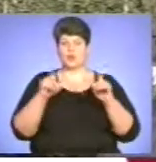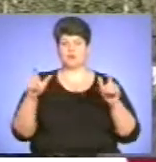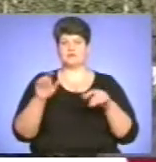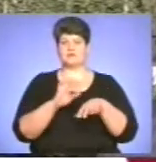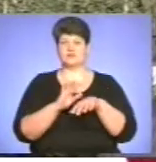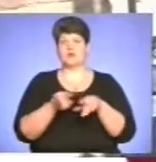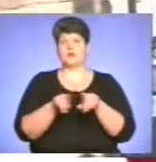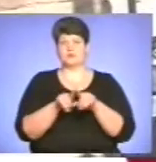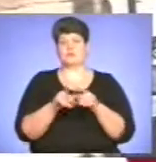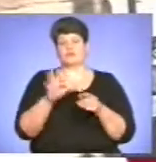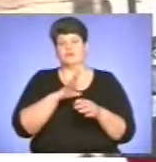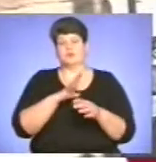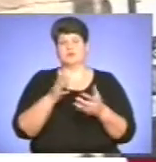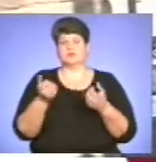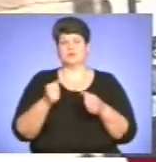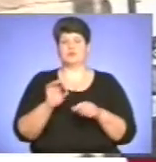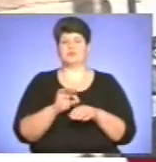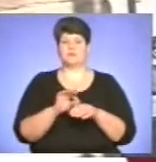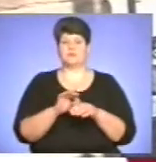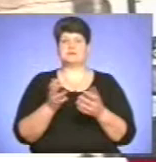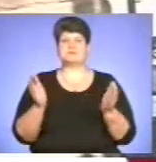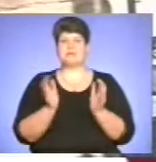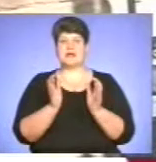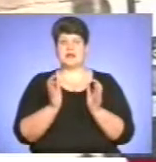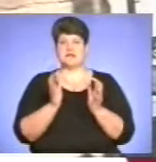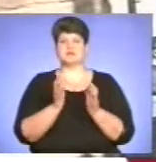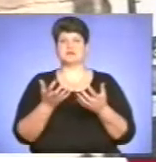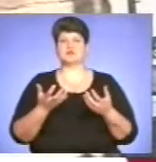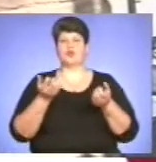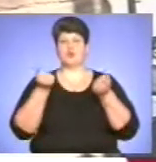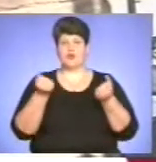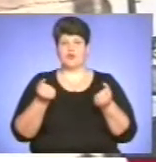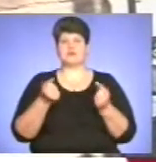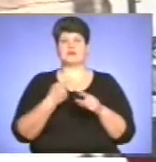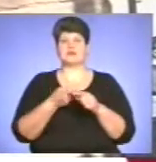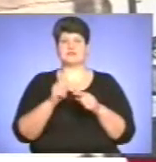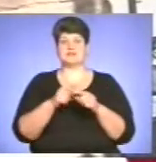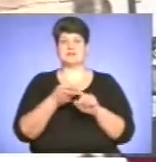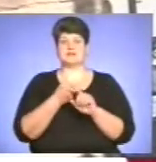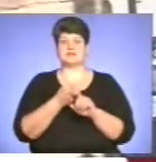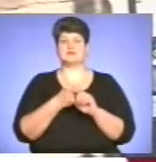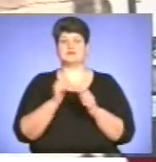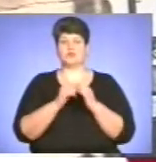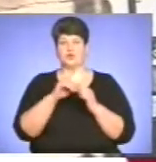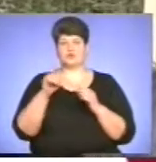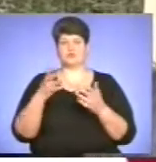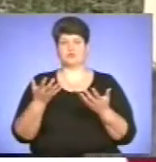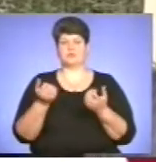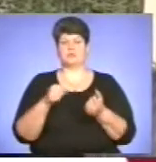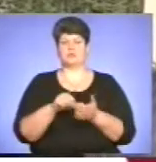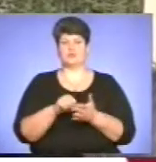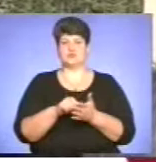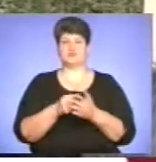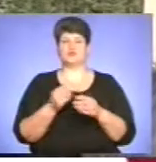цю хворобу. Збереження здоров'я та життя працівників залежить від кожного, хто бере участь у трудовій діяльності. На